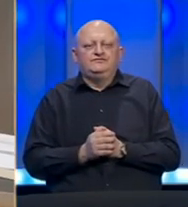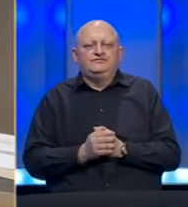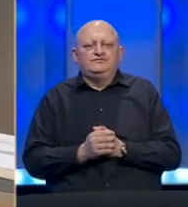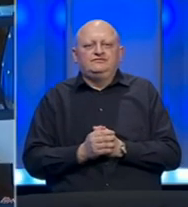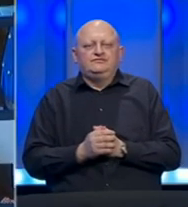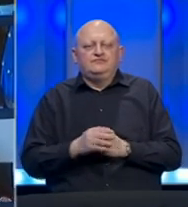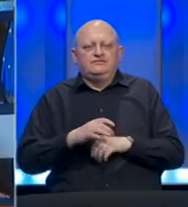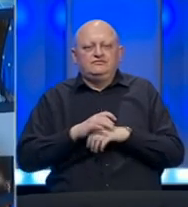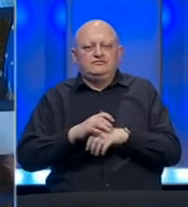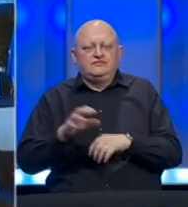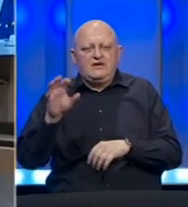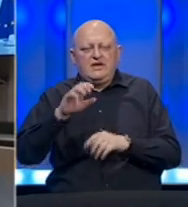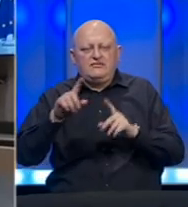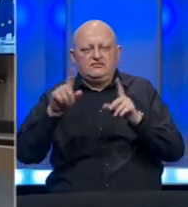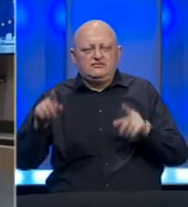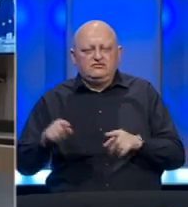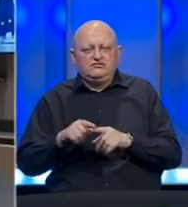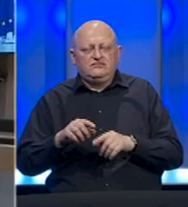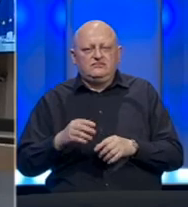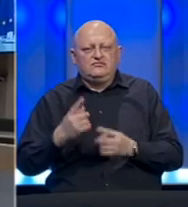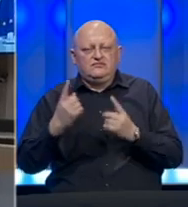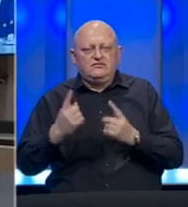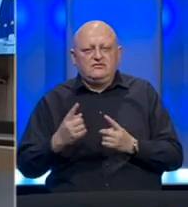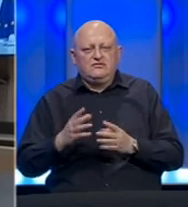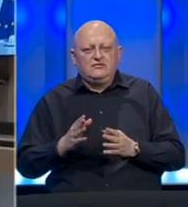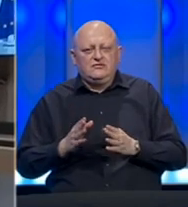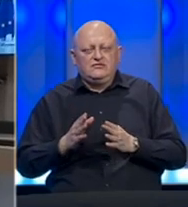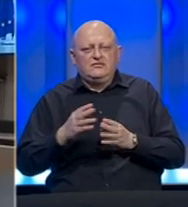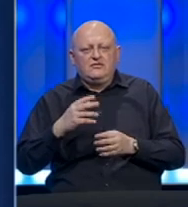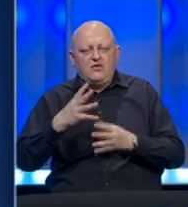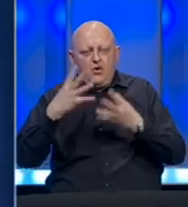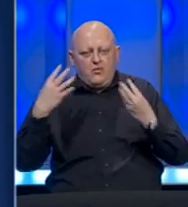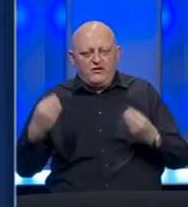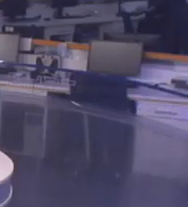Lideri Evropskog bloka dogovorili uspostavljanje fonda za oporavak.